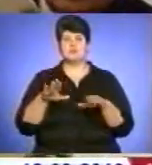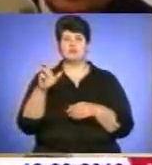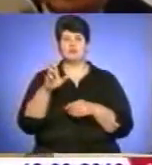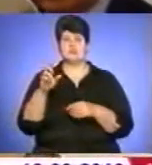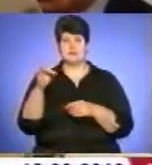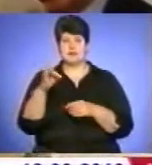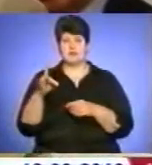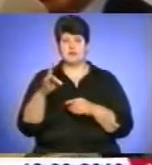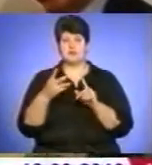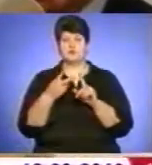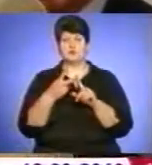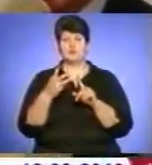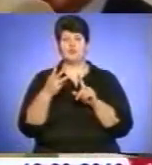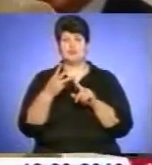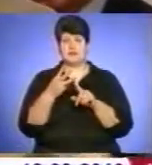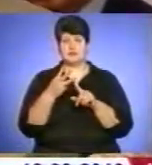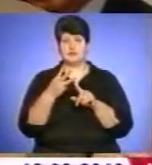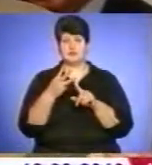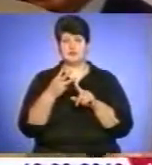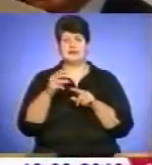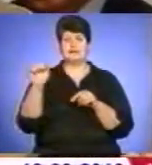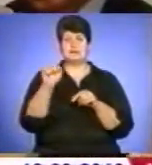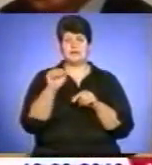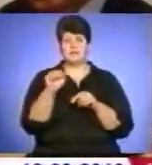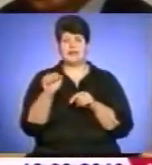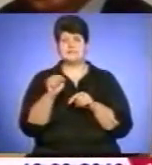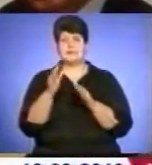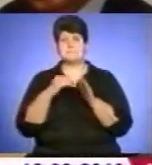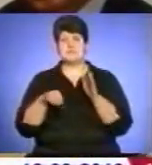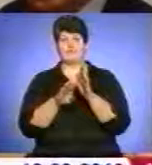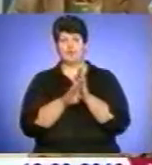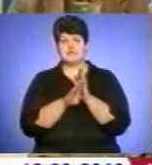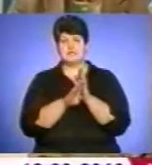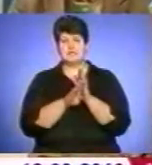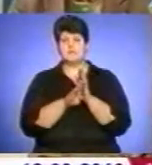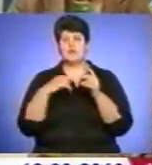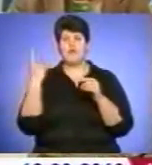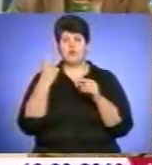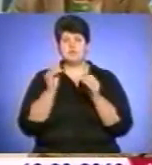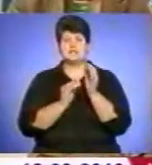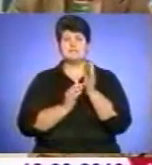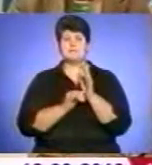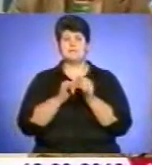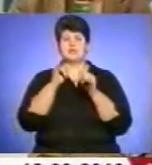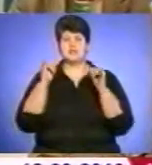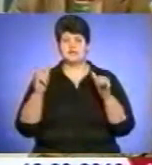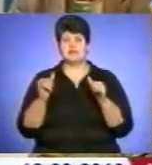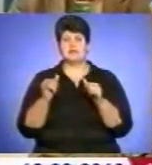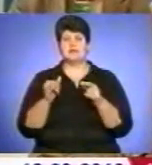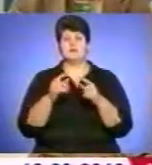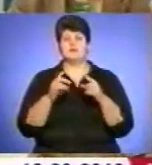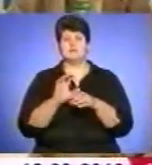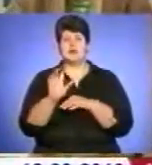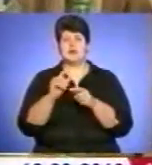район, на другому і третьому, відповідно, Теребовлянський і Підволочиський. В області зросли показники розвитку переробної